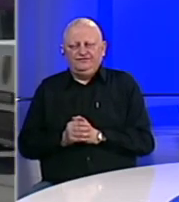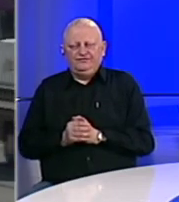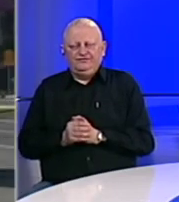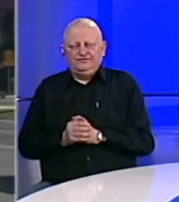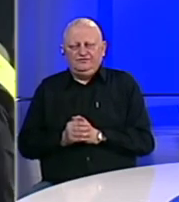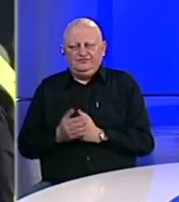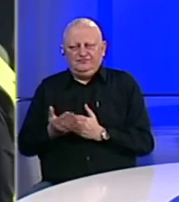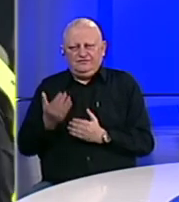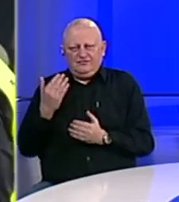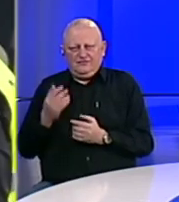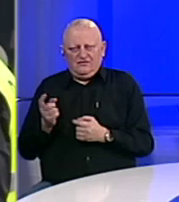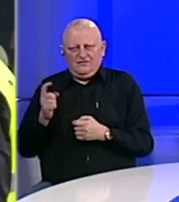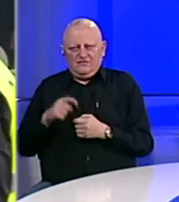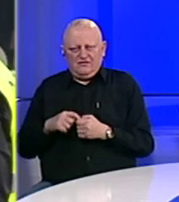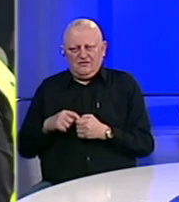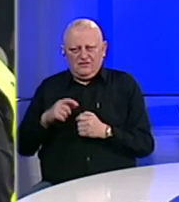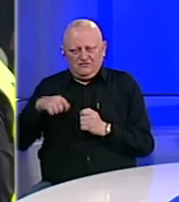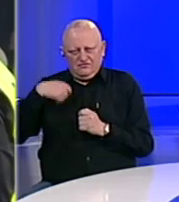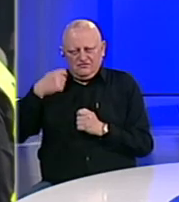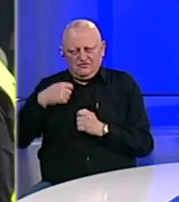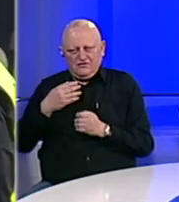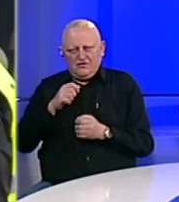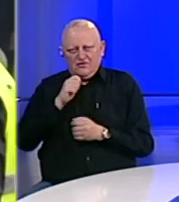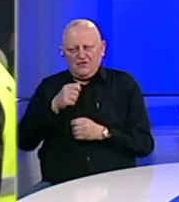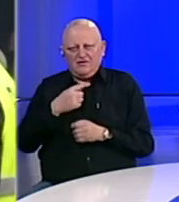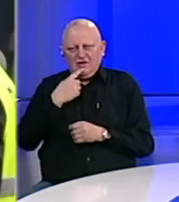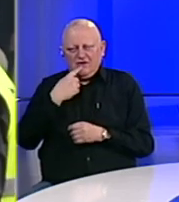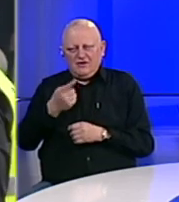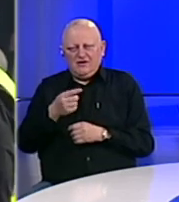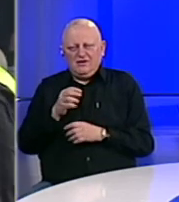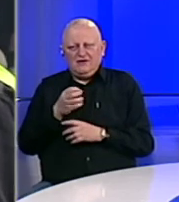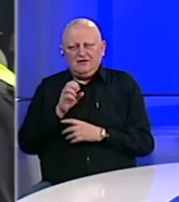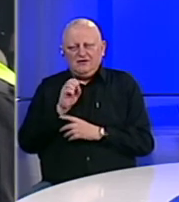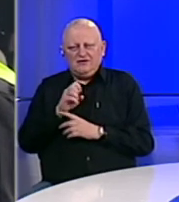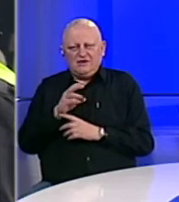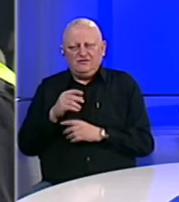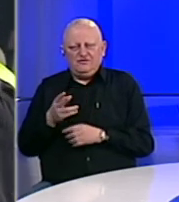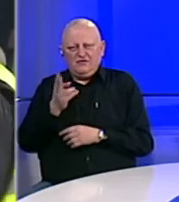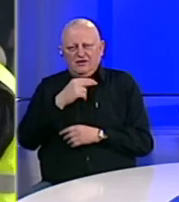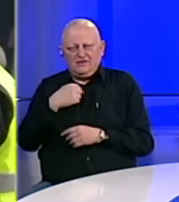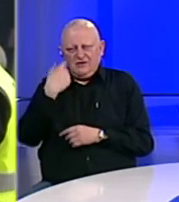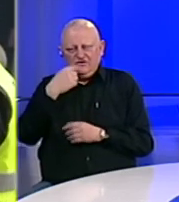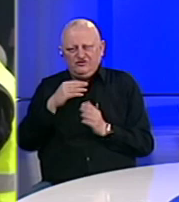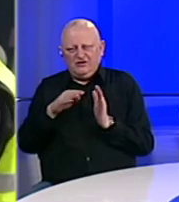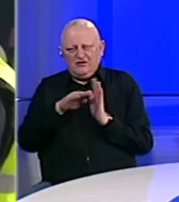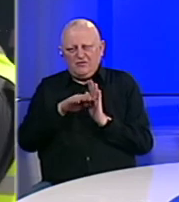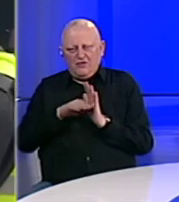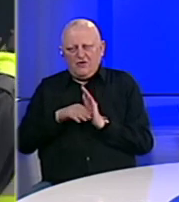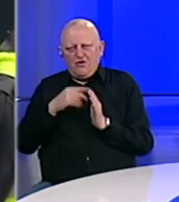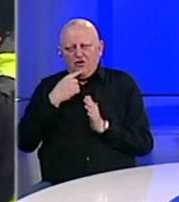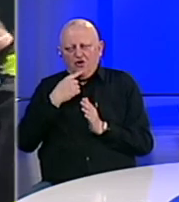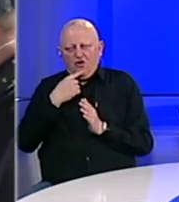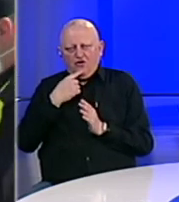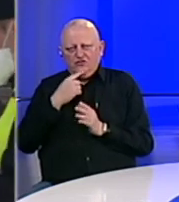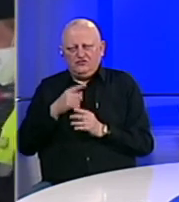Prije uključenja u preskonferenciju pomenuo sam saopćenje Agencije za zaštitu ličnih podataka koje